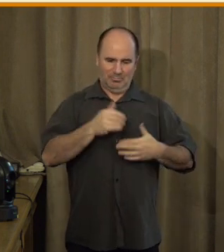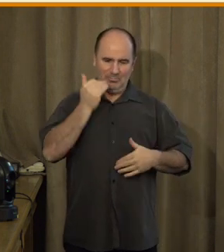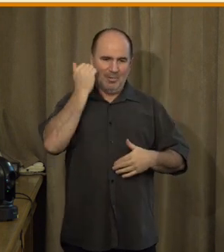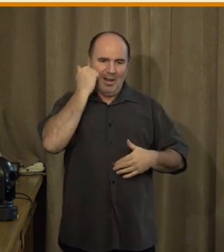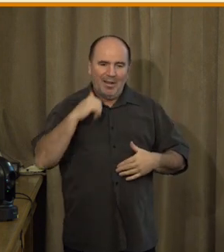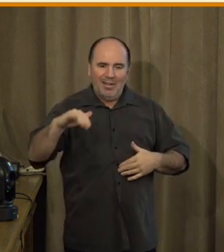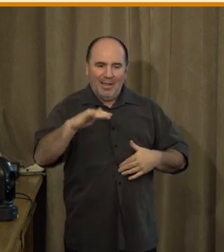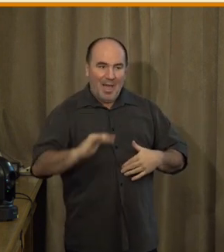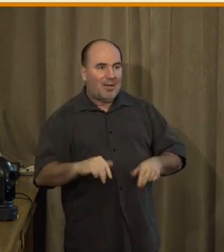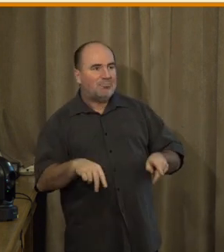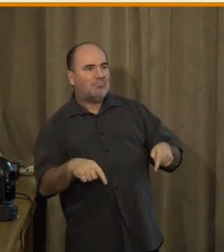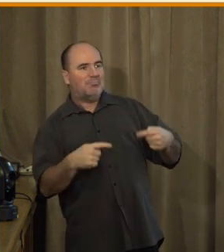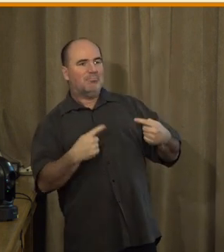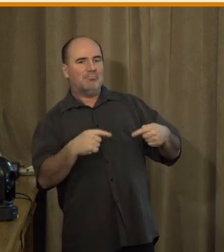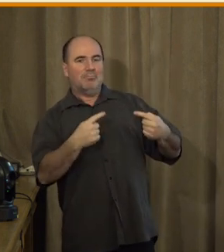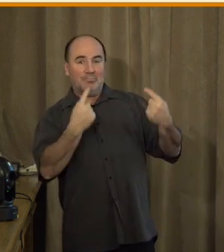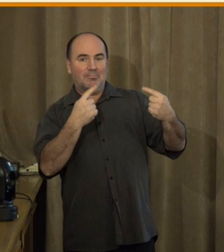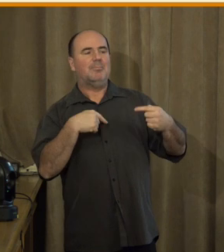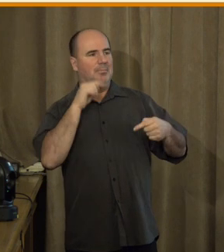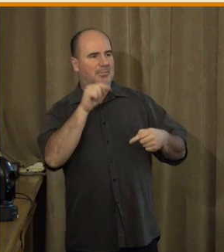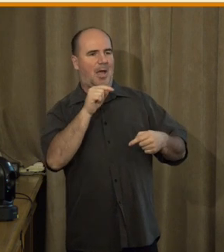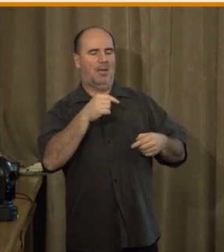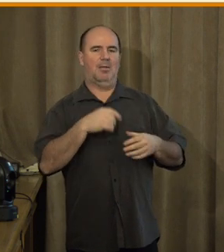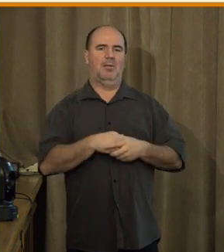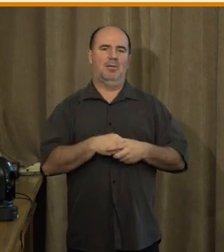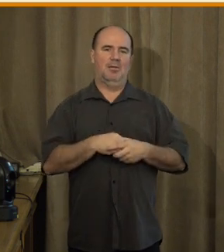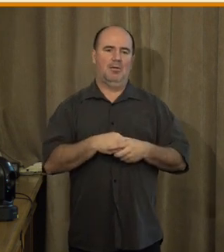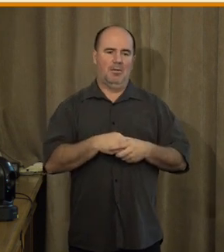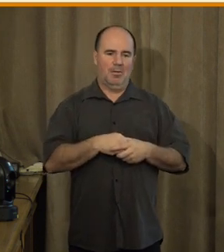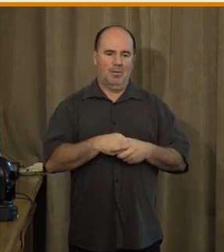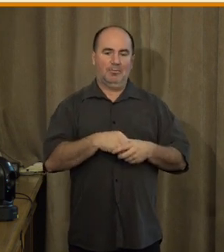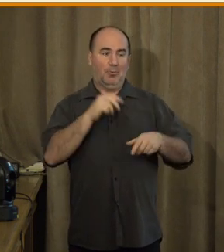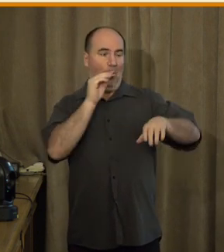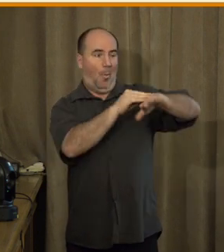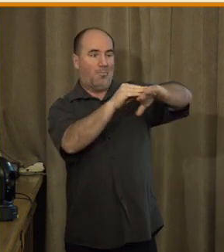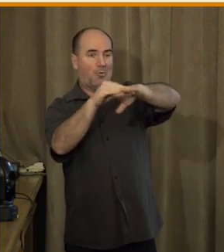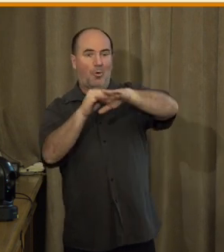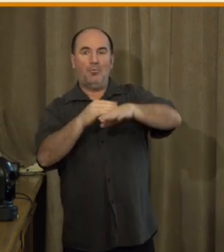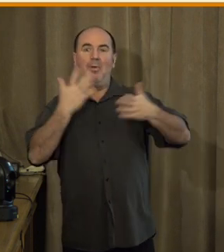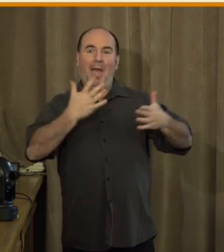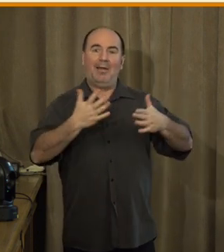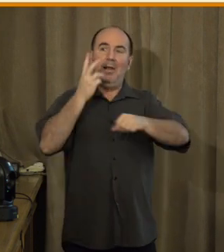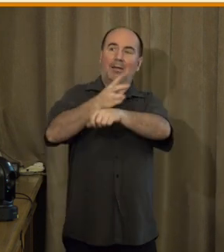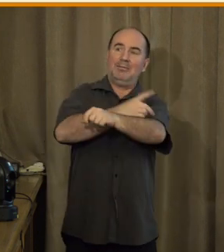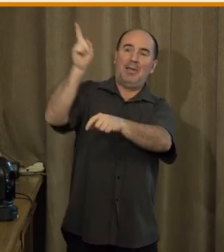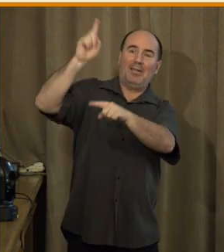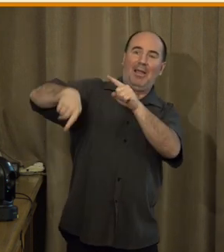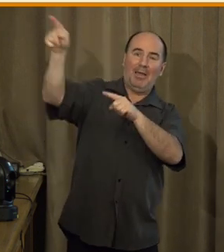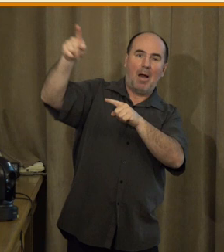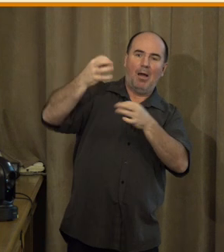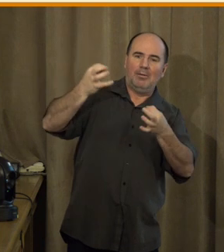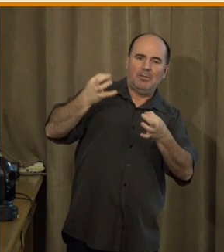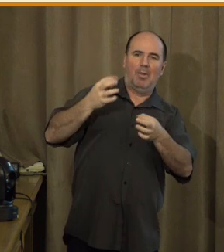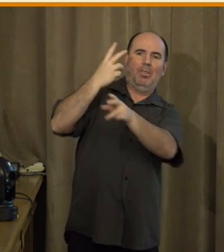která zásadně vykrývá právě ať už nedostatek těch kapacit státu anebo to, že se tomu státu vůbec nevinuje,